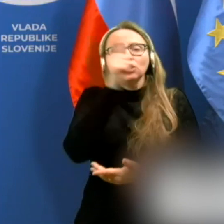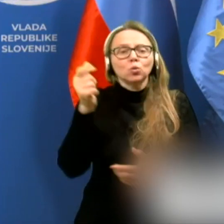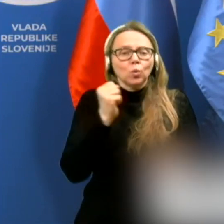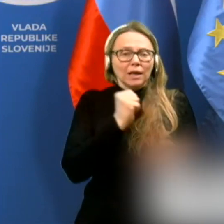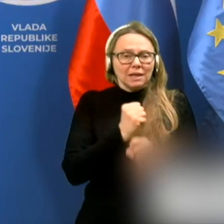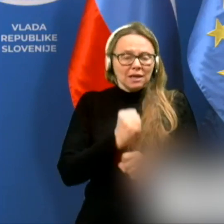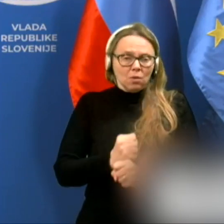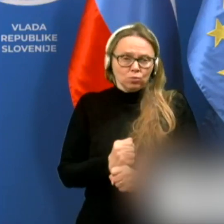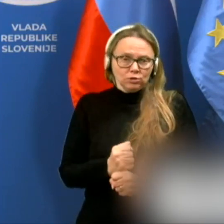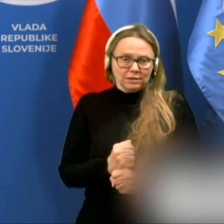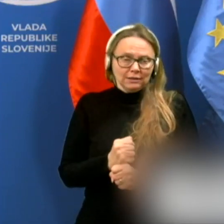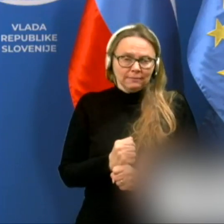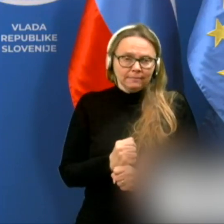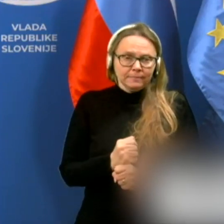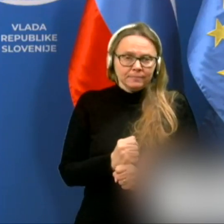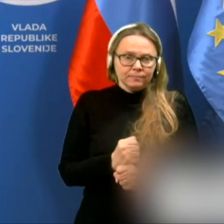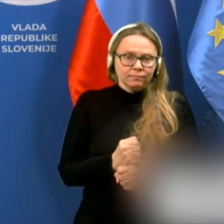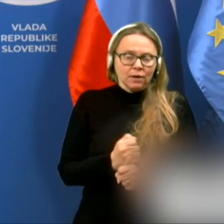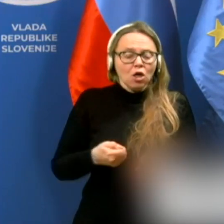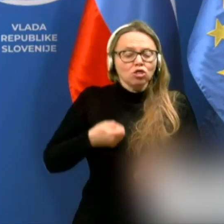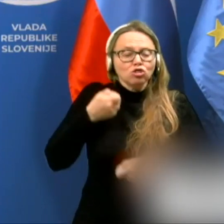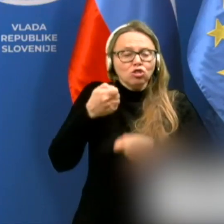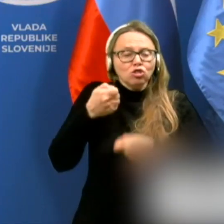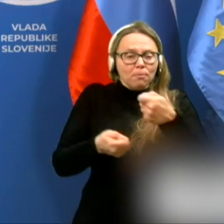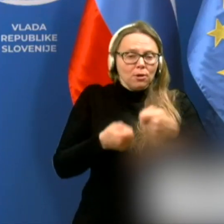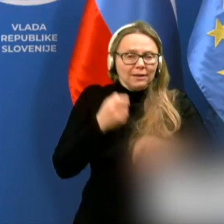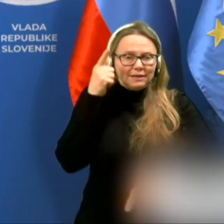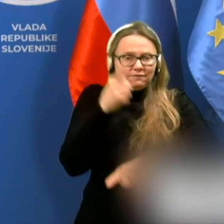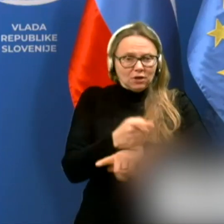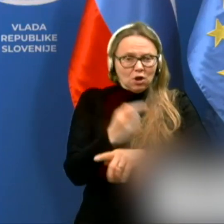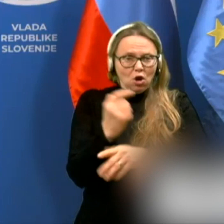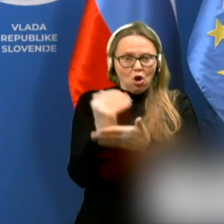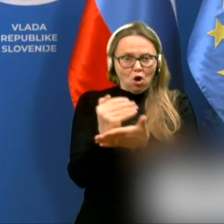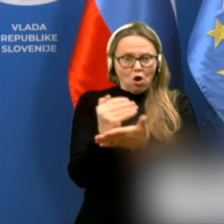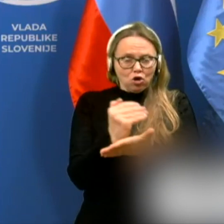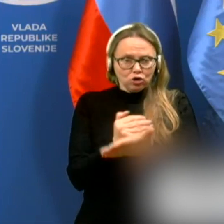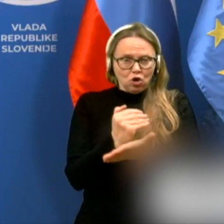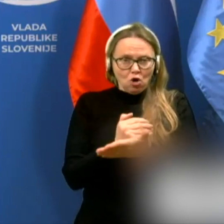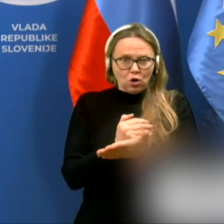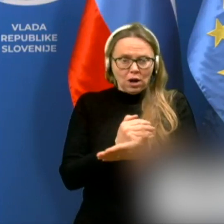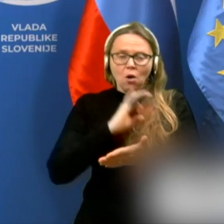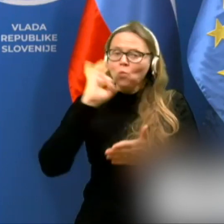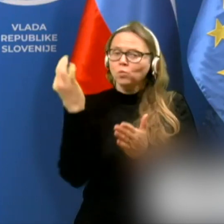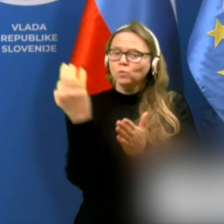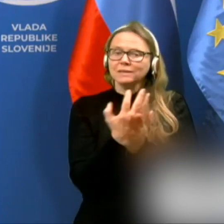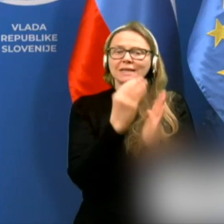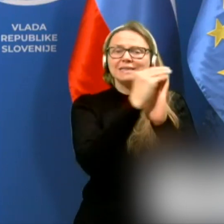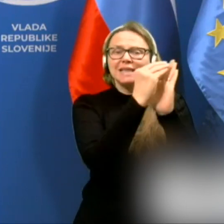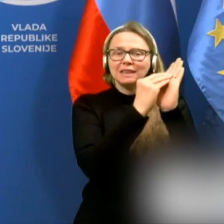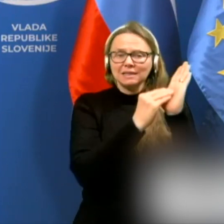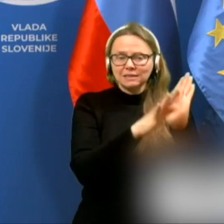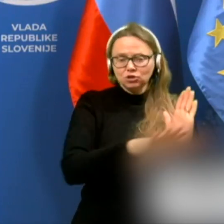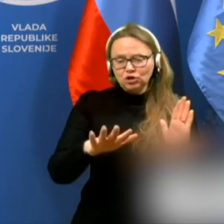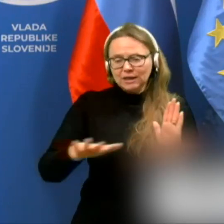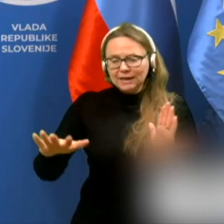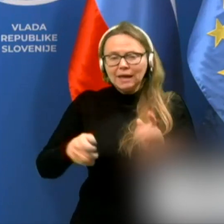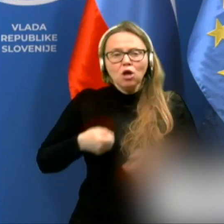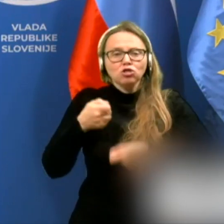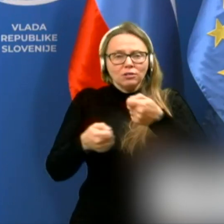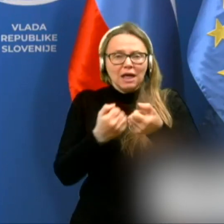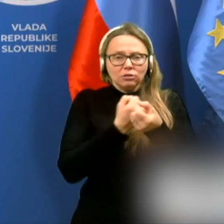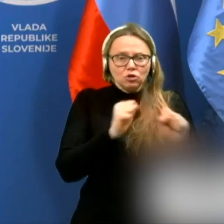dejavnosti. Z dopolnitvi odloka se vseh statističnih regijah dodatno